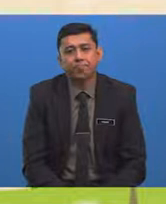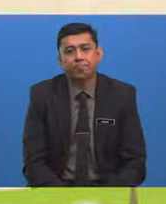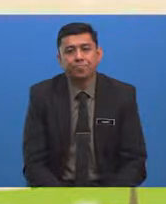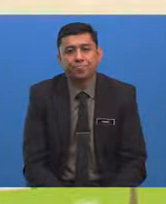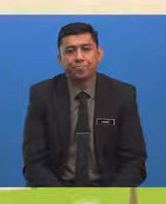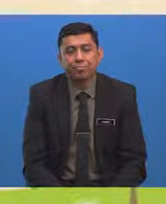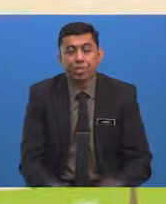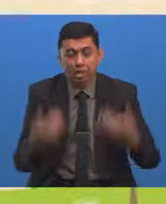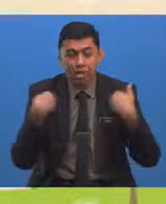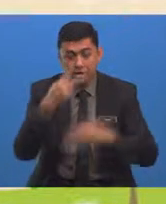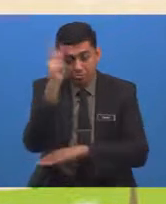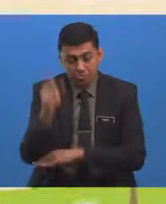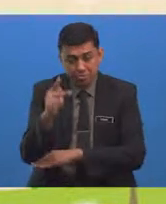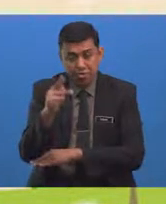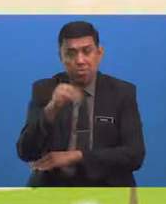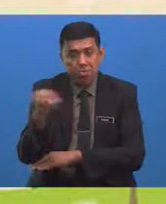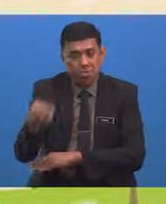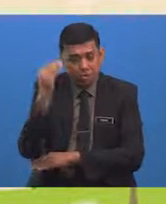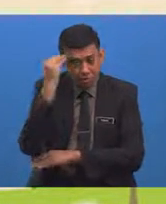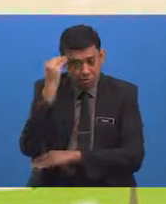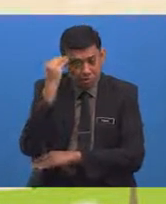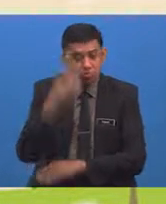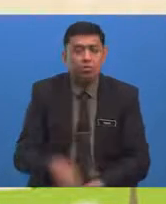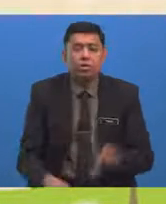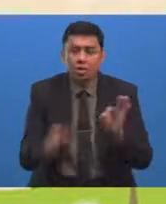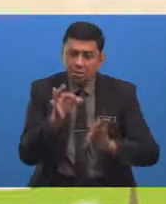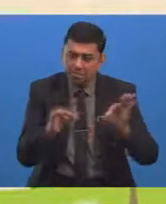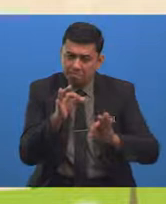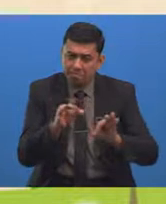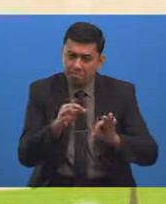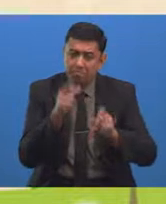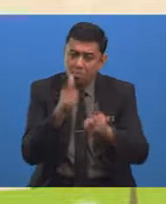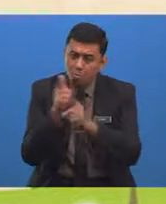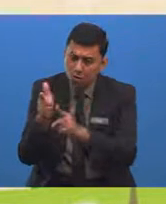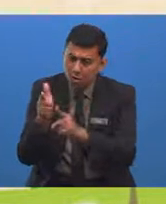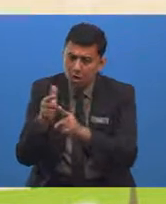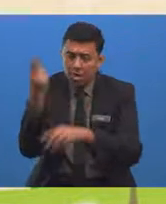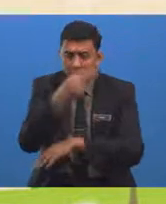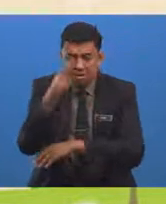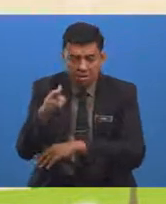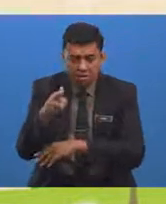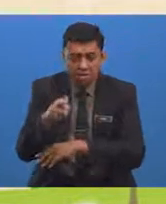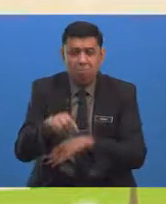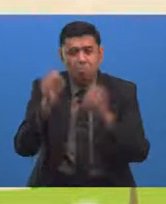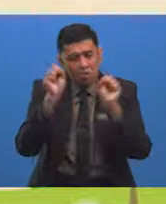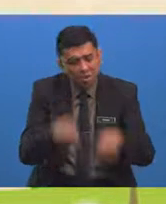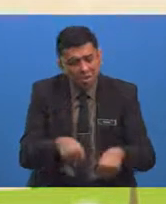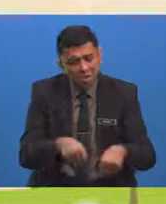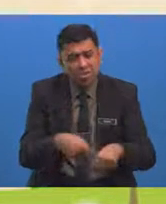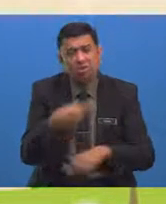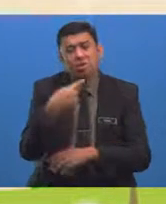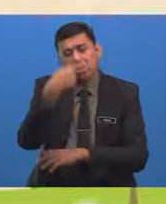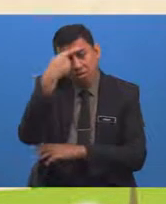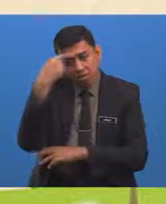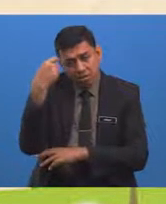Adakah Murid-murid tahu Bahawa Jika Pemburuan haram ini Tidak dikawal Ia boleh menyebabkan Haiwan liar